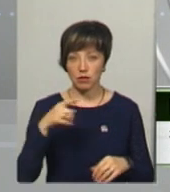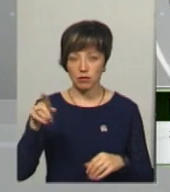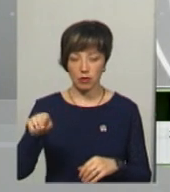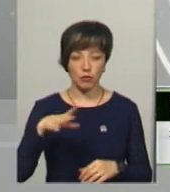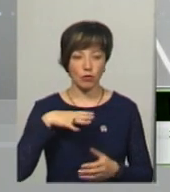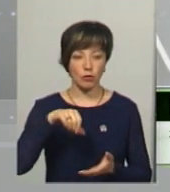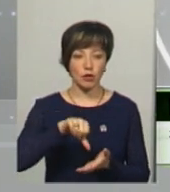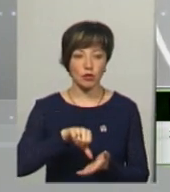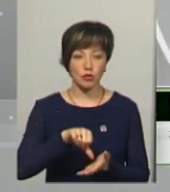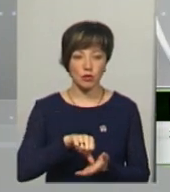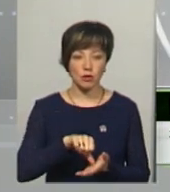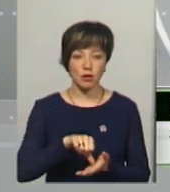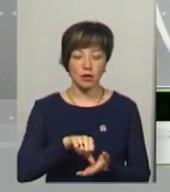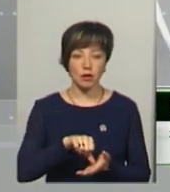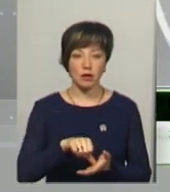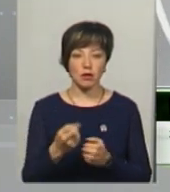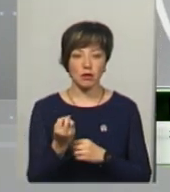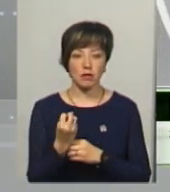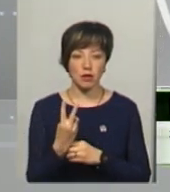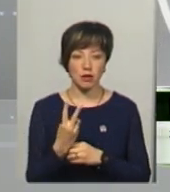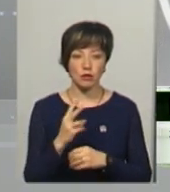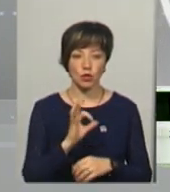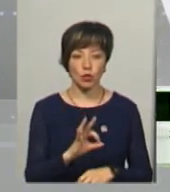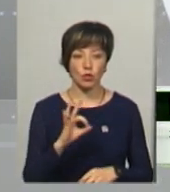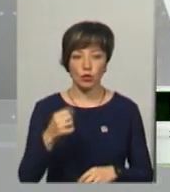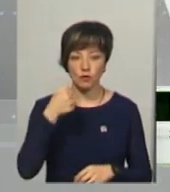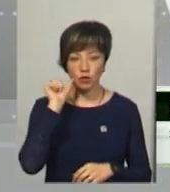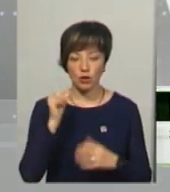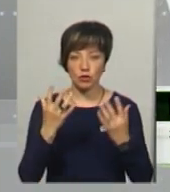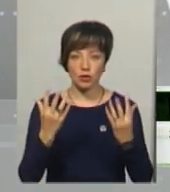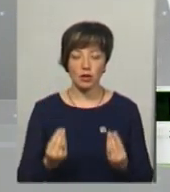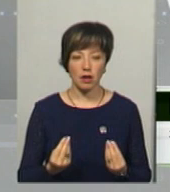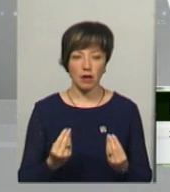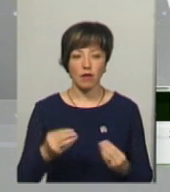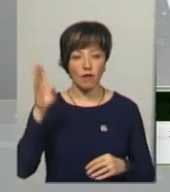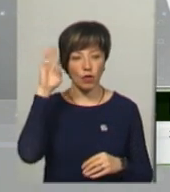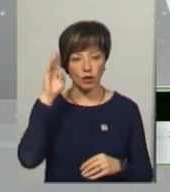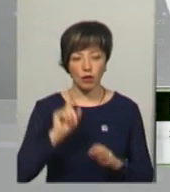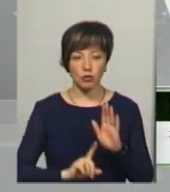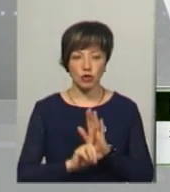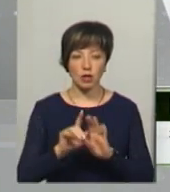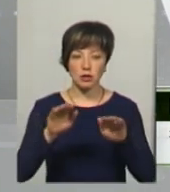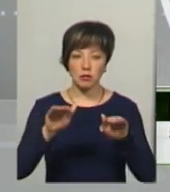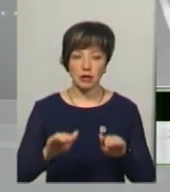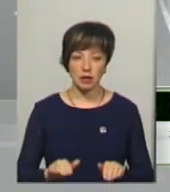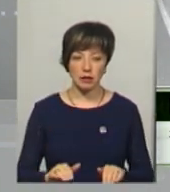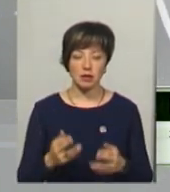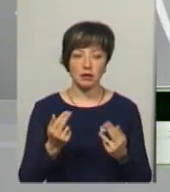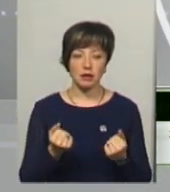присутній в 12.00 вчорашнього дня. Вода почала спадати,